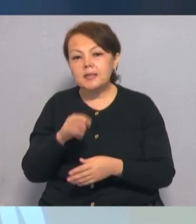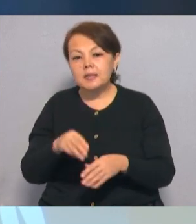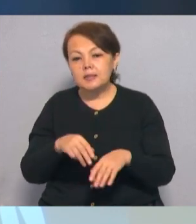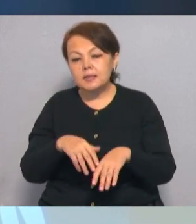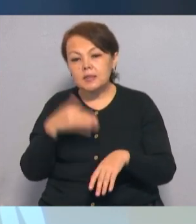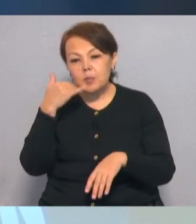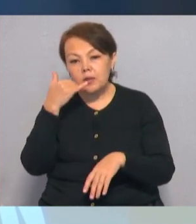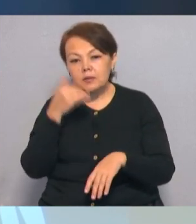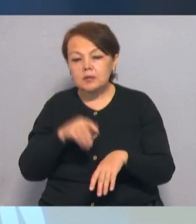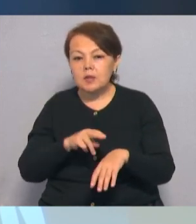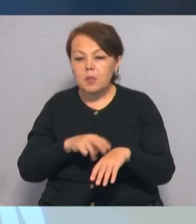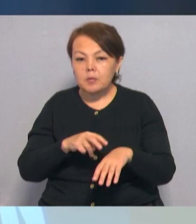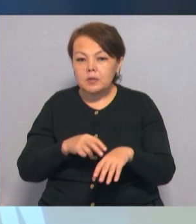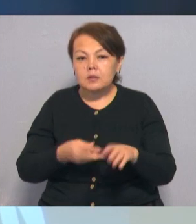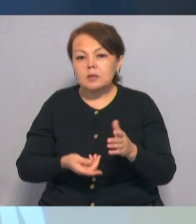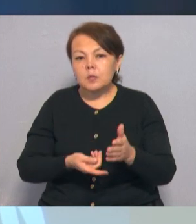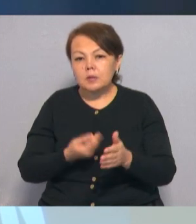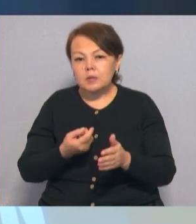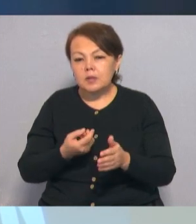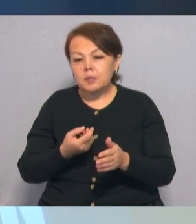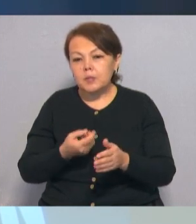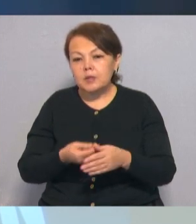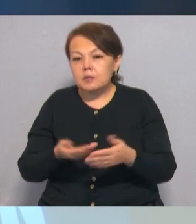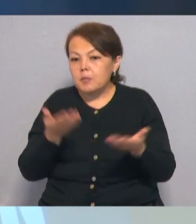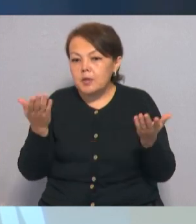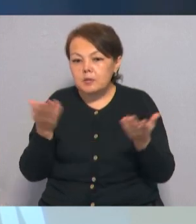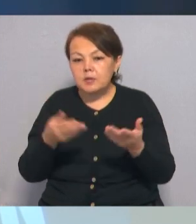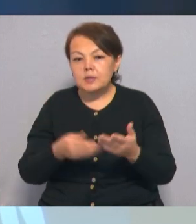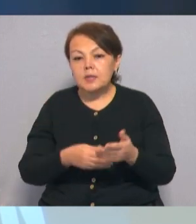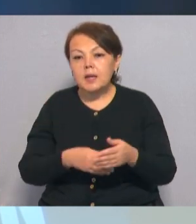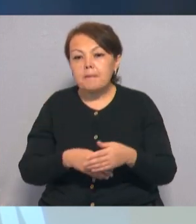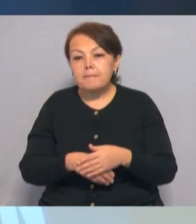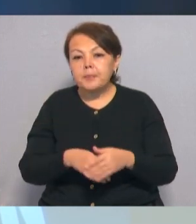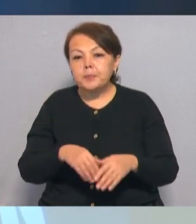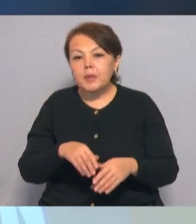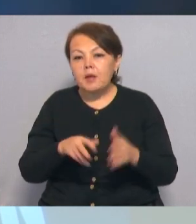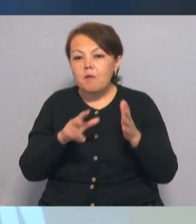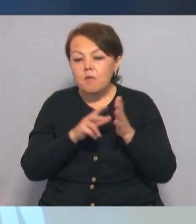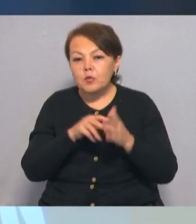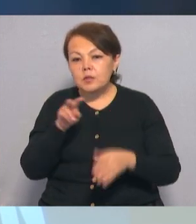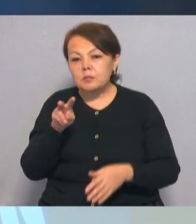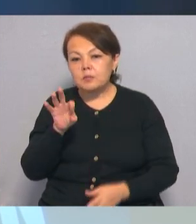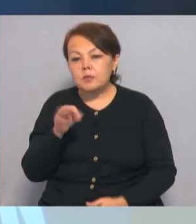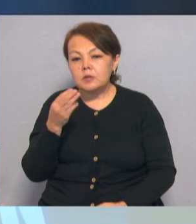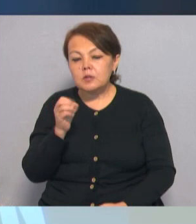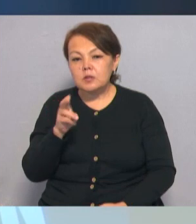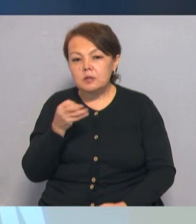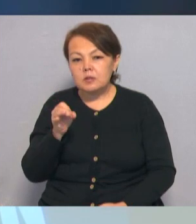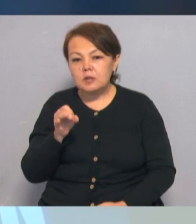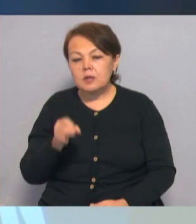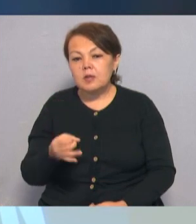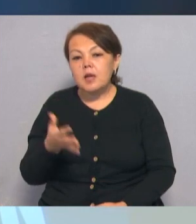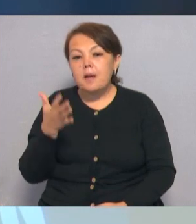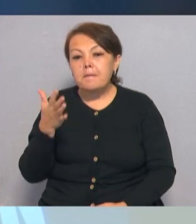жителей и сообщил, что у него с пазбища при неизвестных обстоятельствах пропали 8 лошадей стоимостью около 5 миллионов